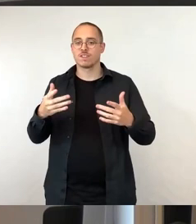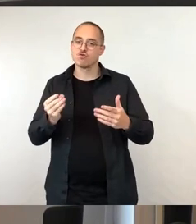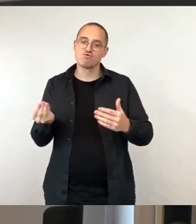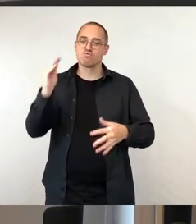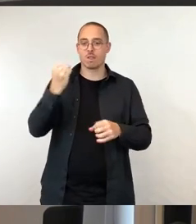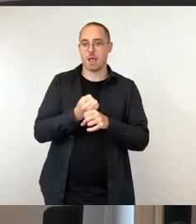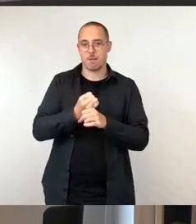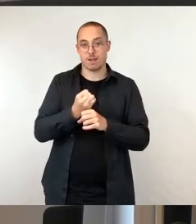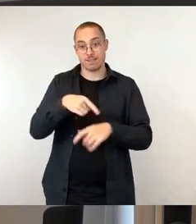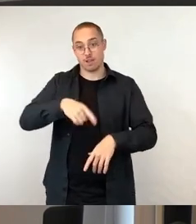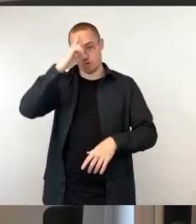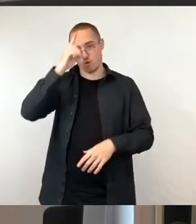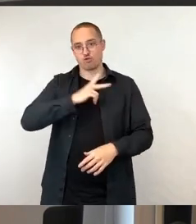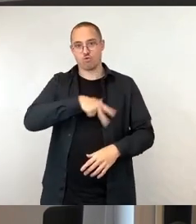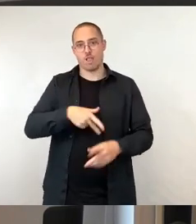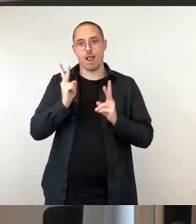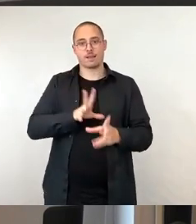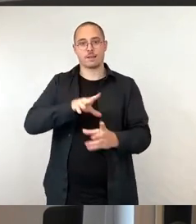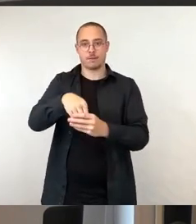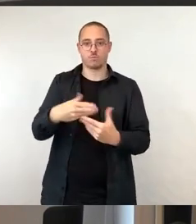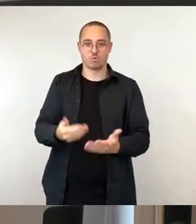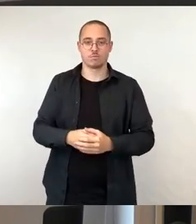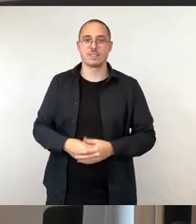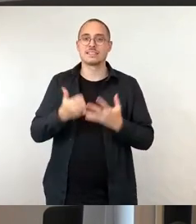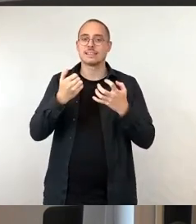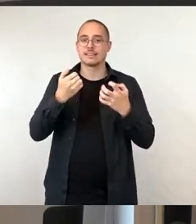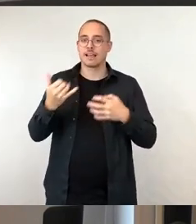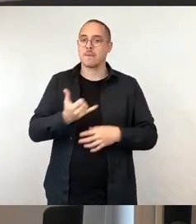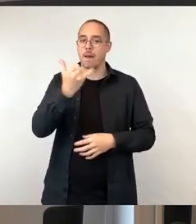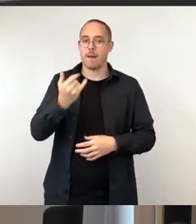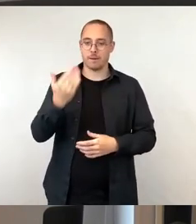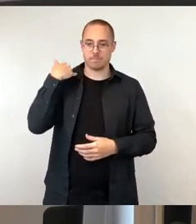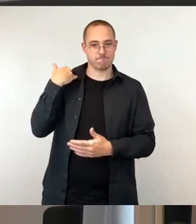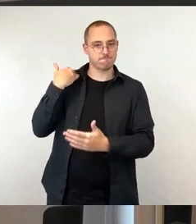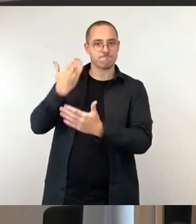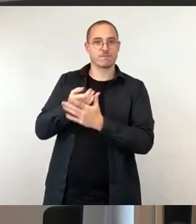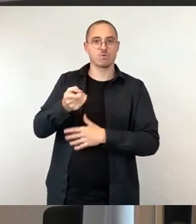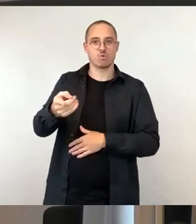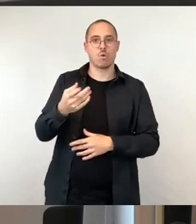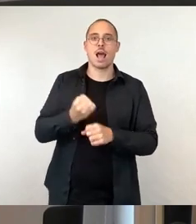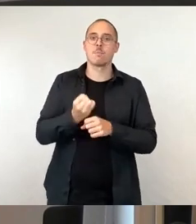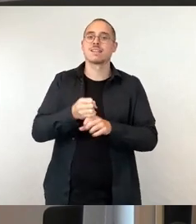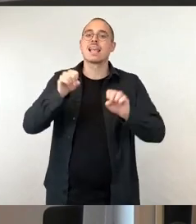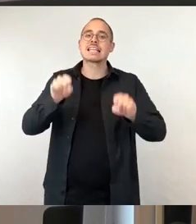Seit den 60er Jahren wird der Begriff Arbeitsgelegenheiten dann im Bundessozialhilfegesetz der BRD verwendet.